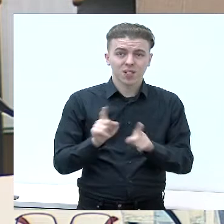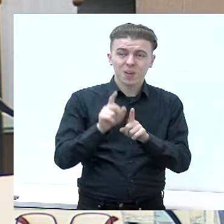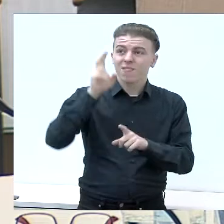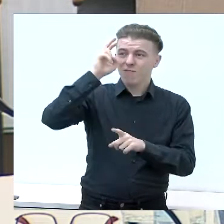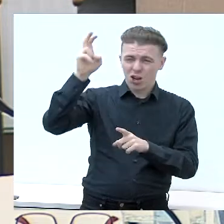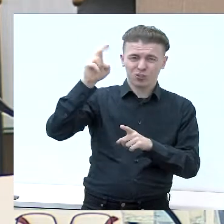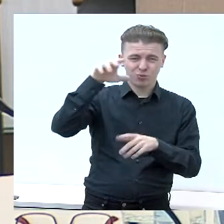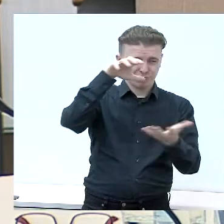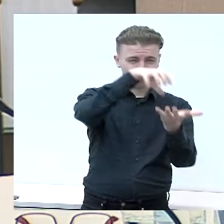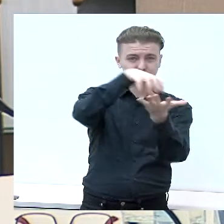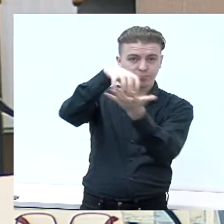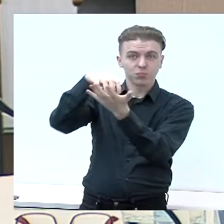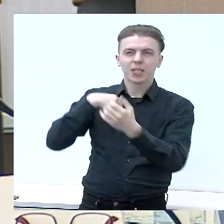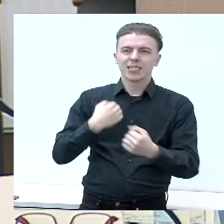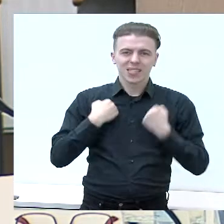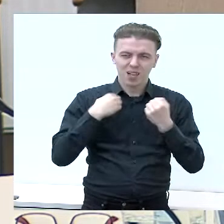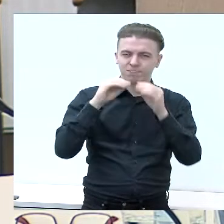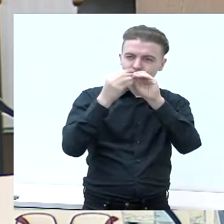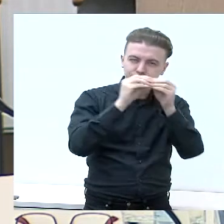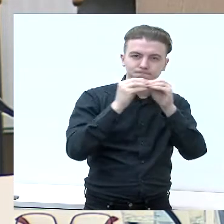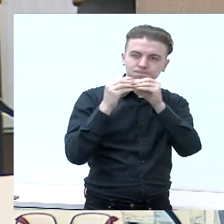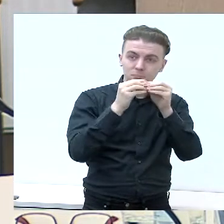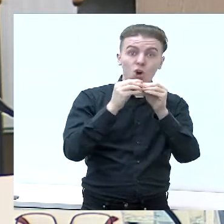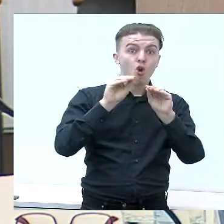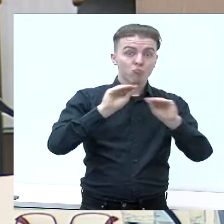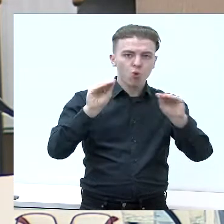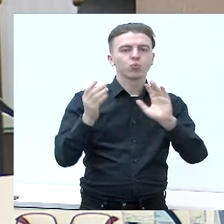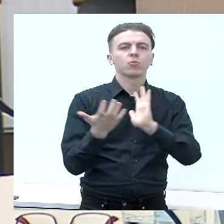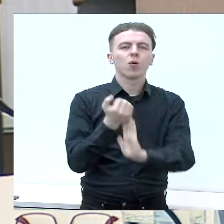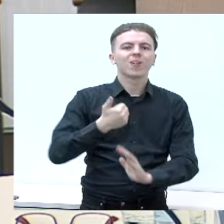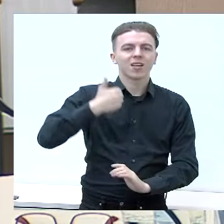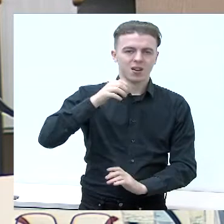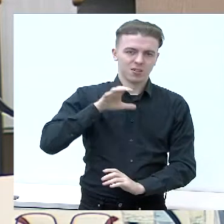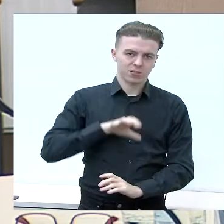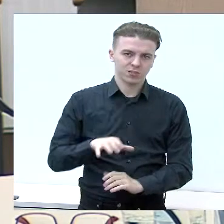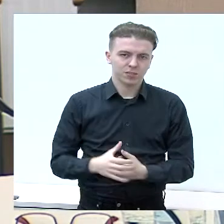tenksimės darinti, kad mokytojai gautų padorų atlyginimą.